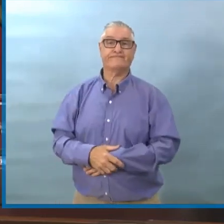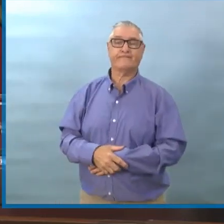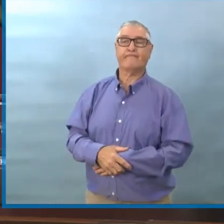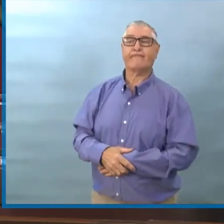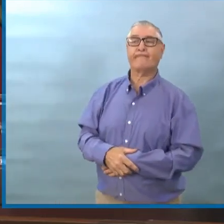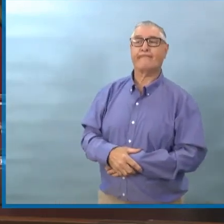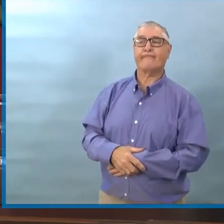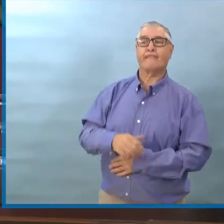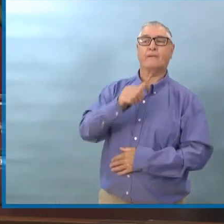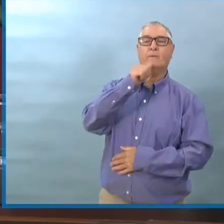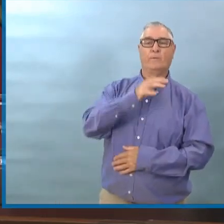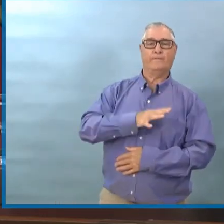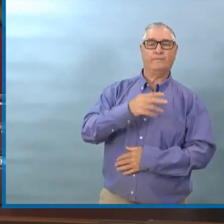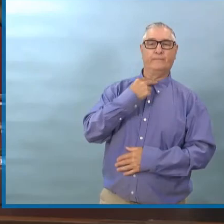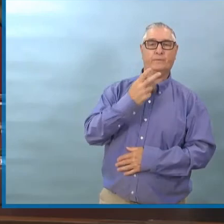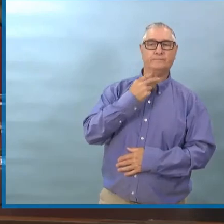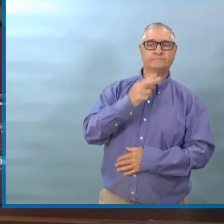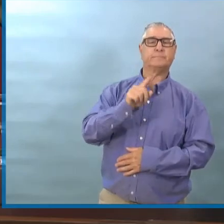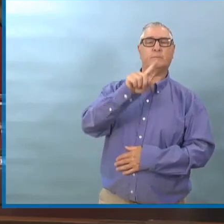Question inaudible.